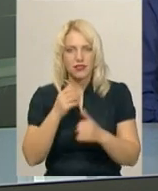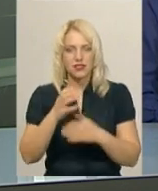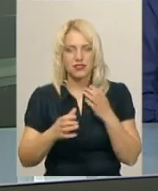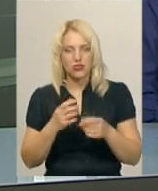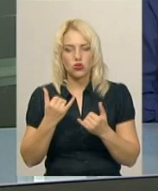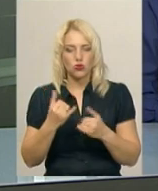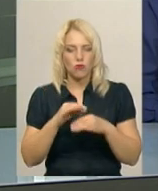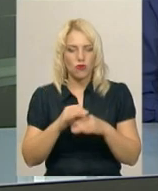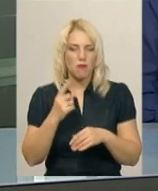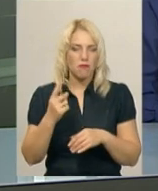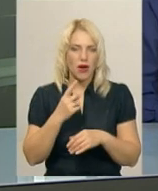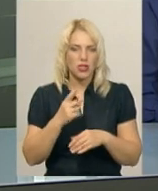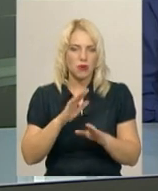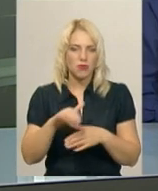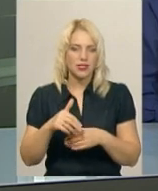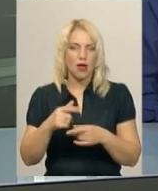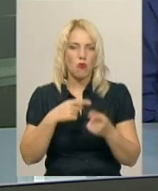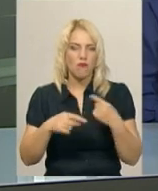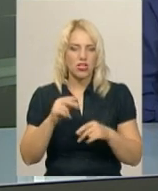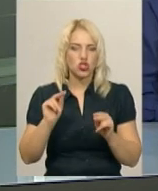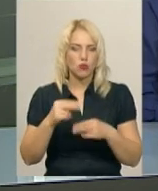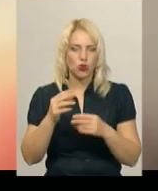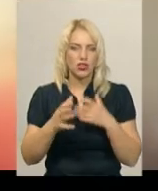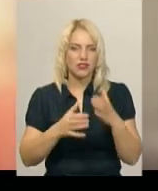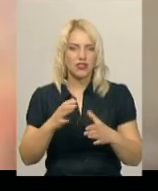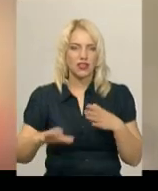провели перше після повернення з Чемпіонату світу тренування.